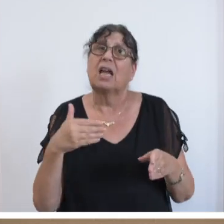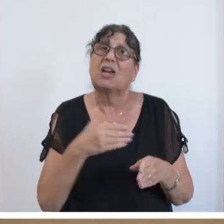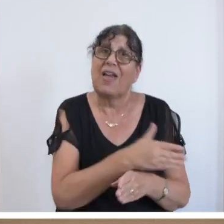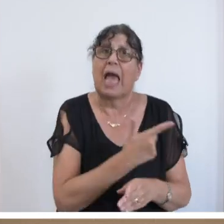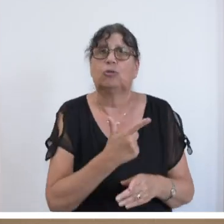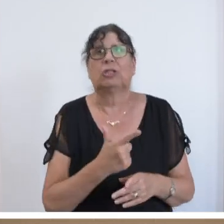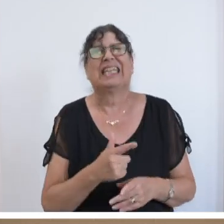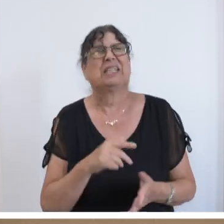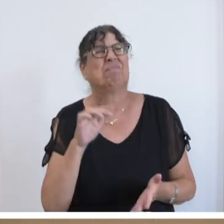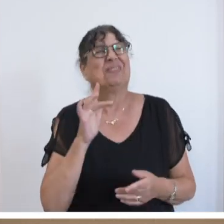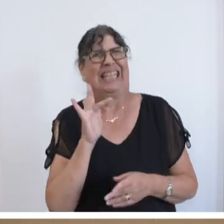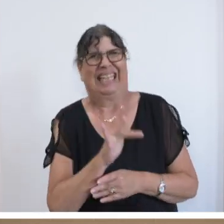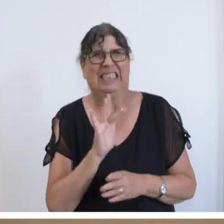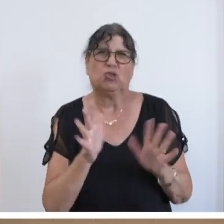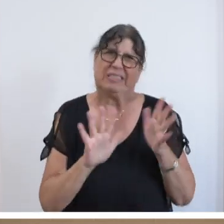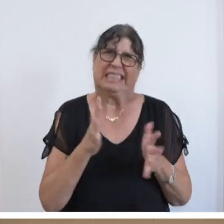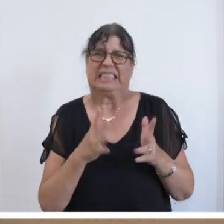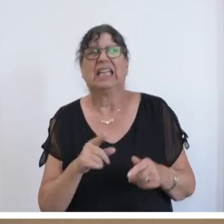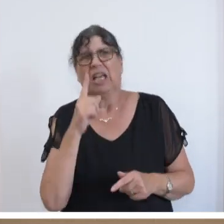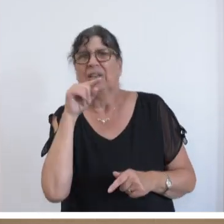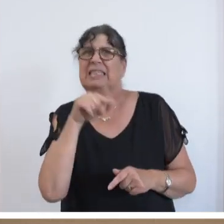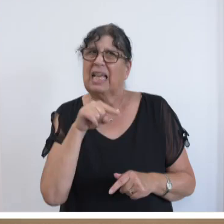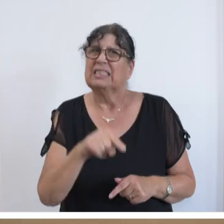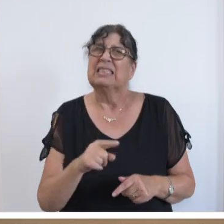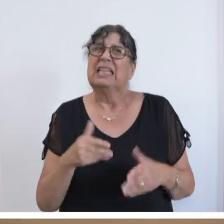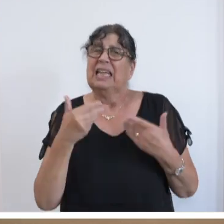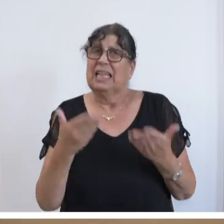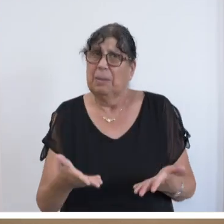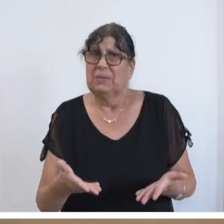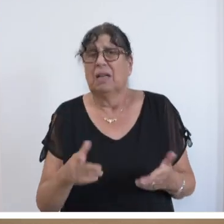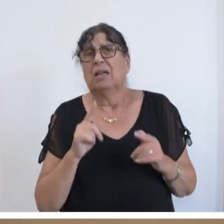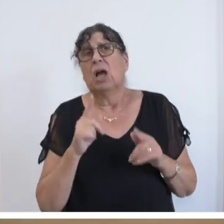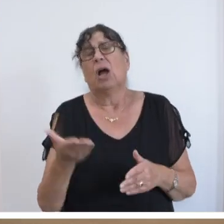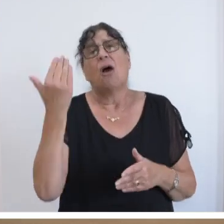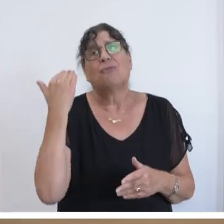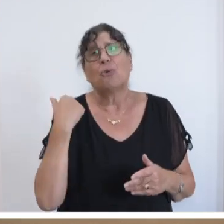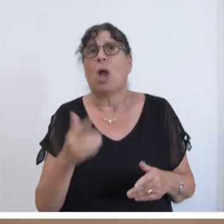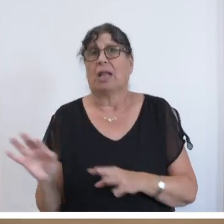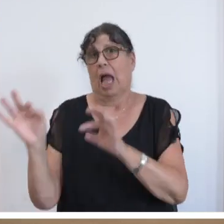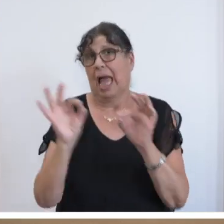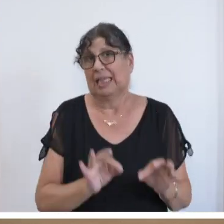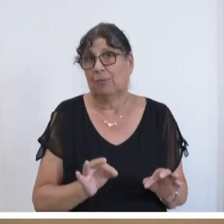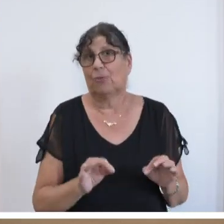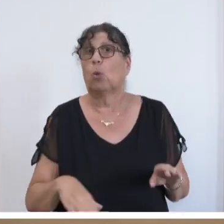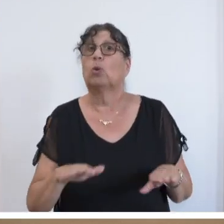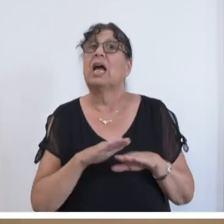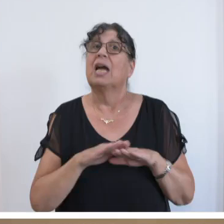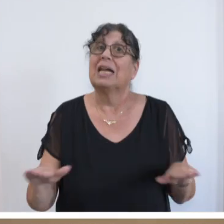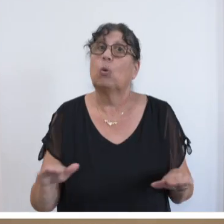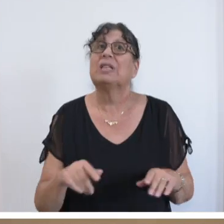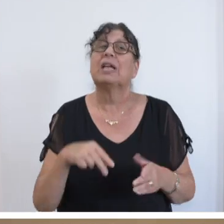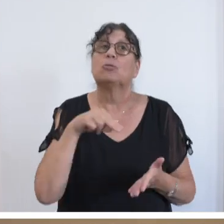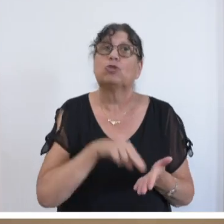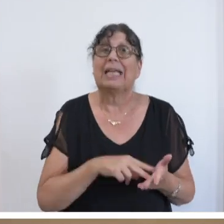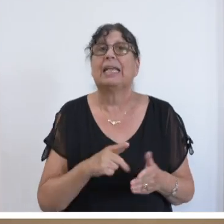kritisch, insbesondere wenn dieser Schritt dazu dient, das frühere Ansinnen nach der Einführung eines grundständigen Studiengangs